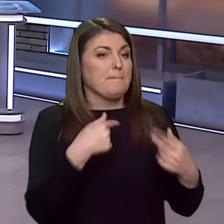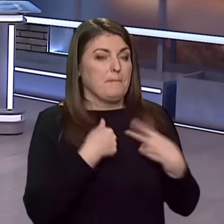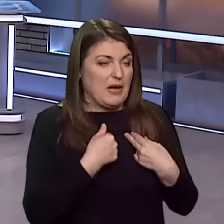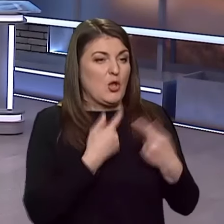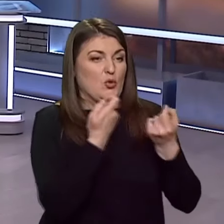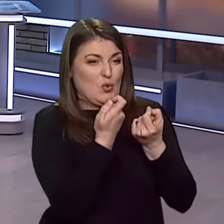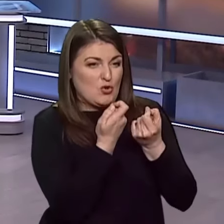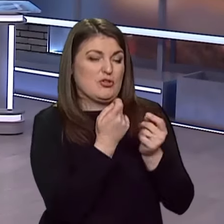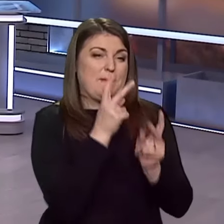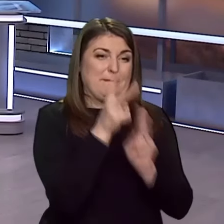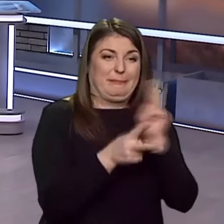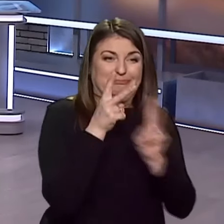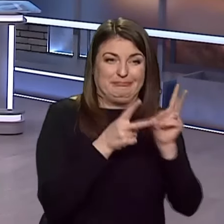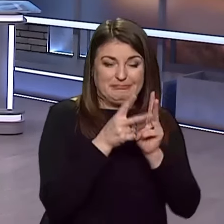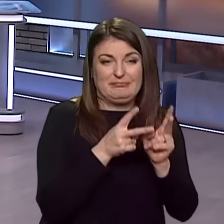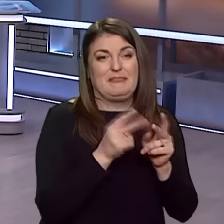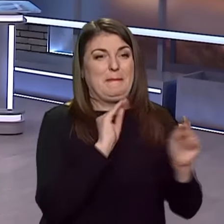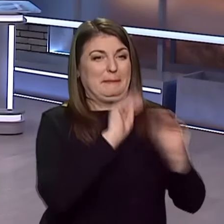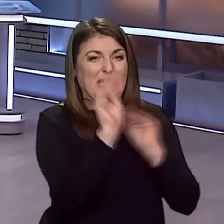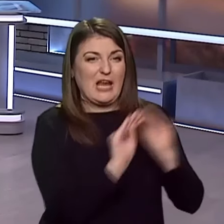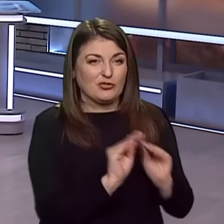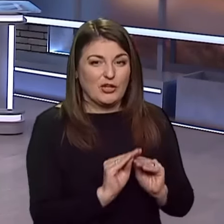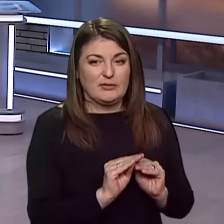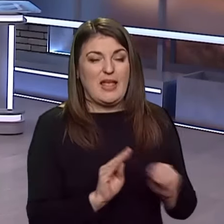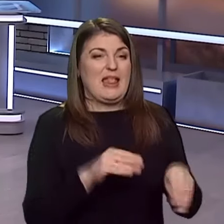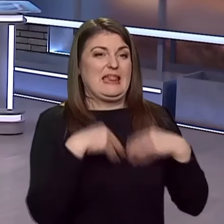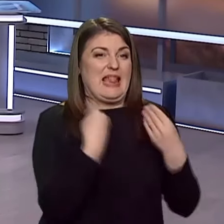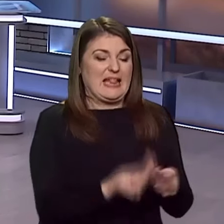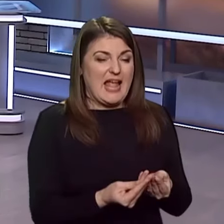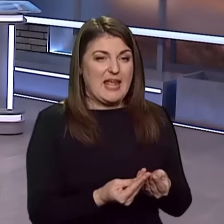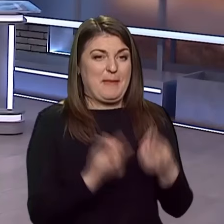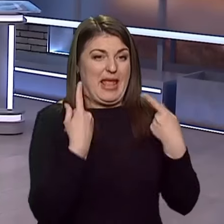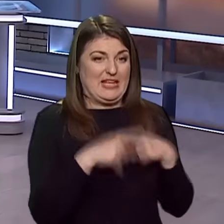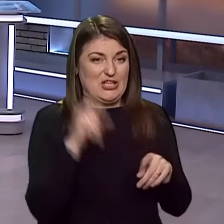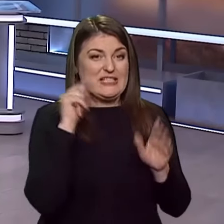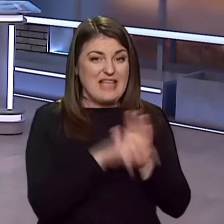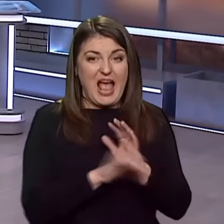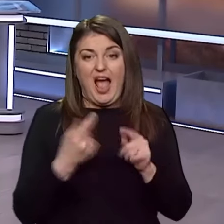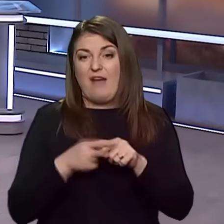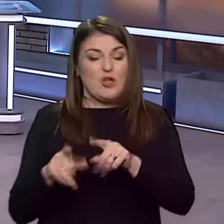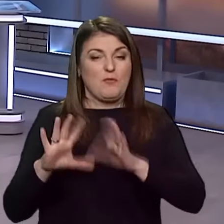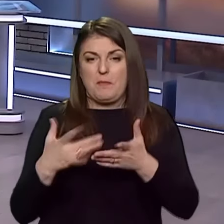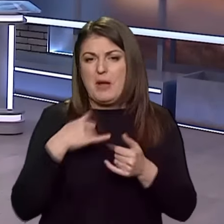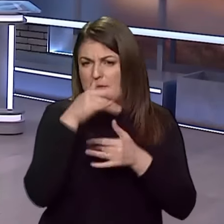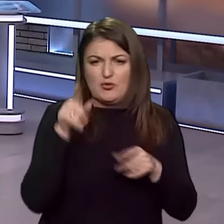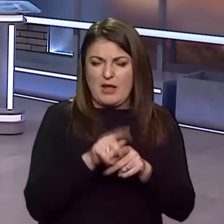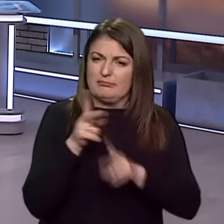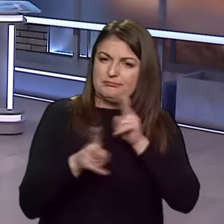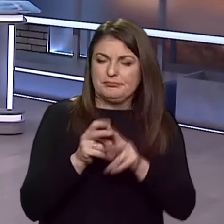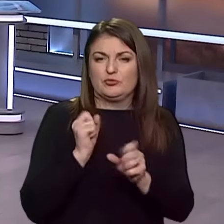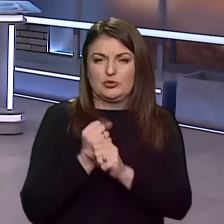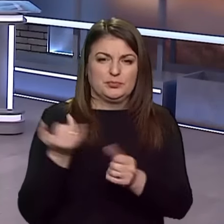ми трошки перейнакшуємо, прикрашаємо, надаємо йому інших сенсів. А в цьому випадку не можемо ми так